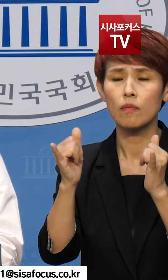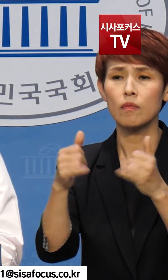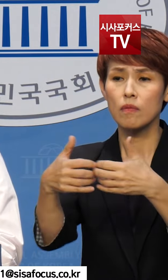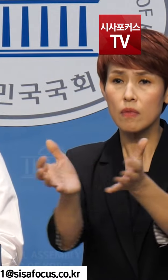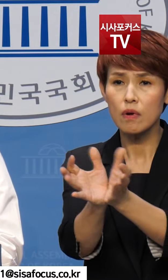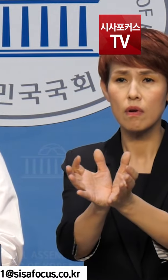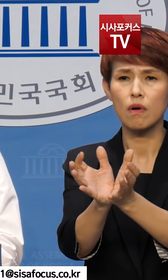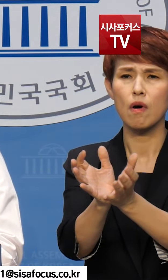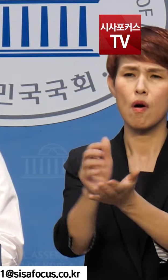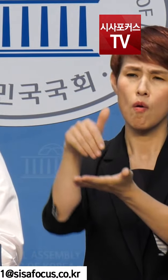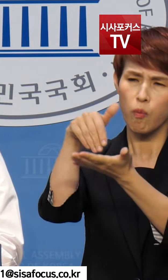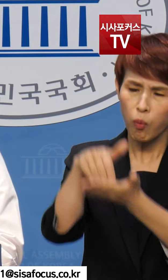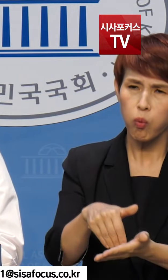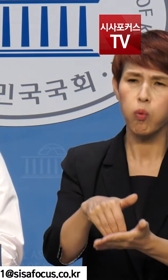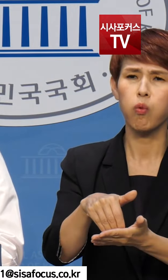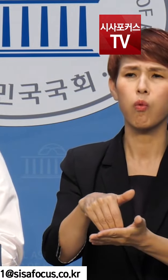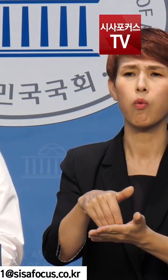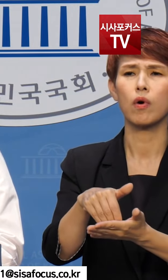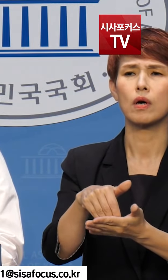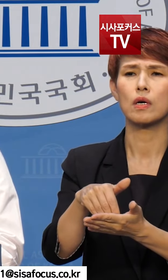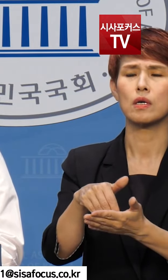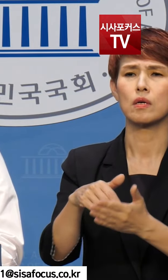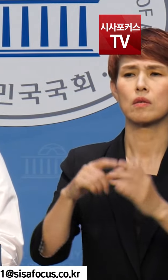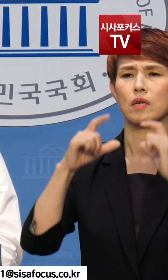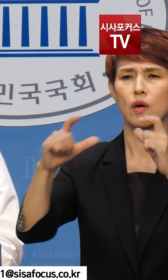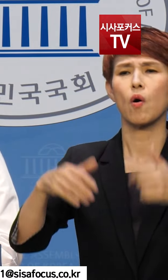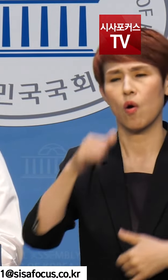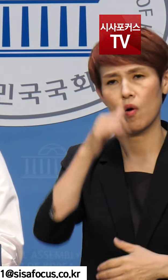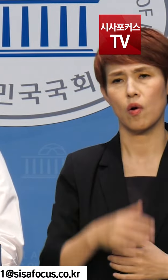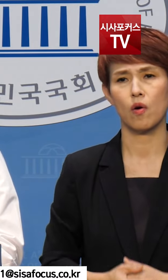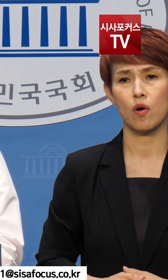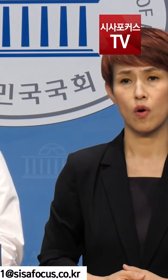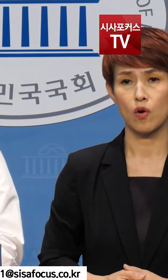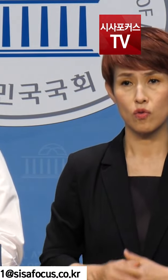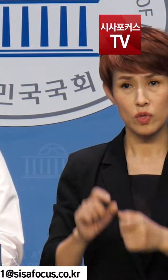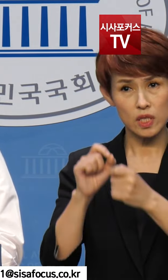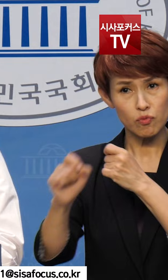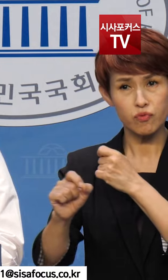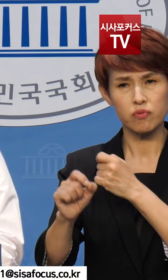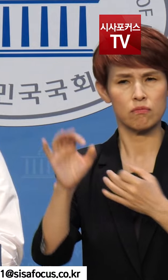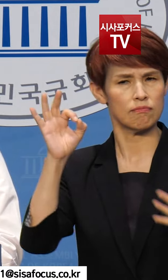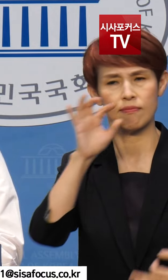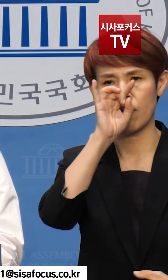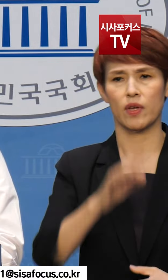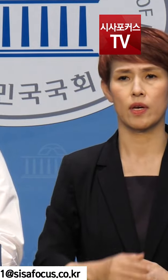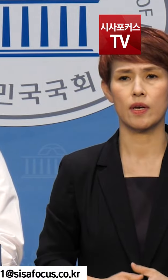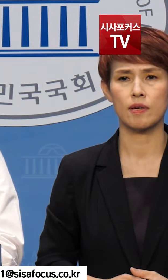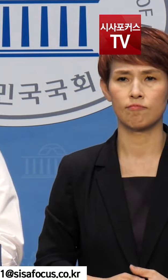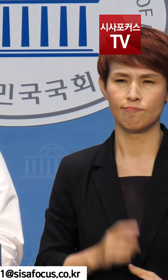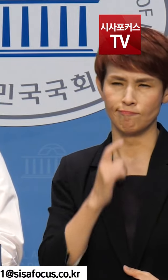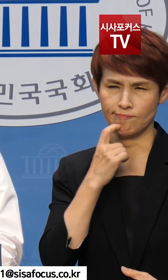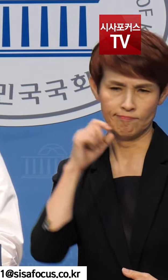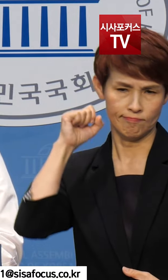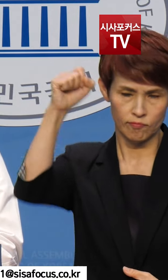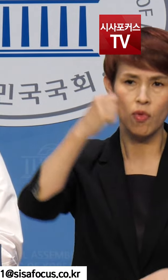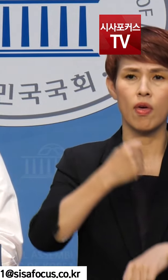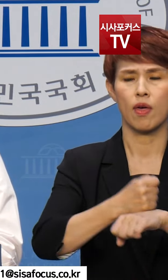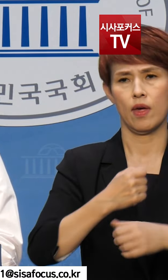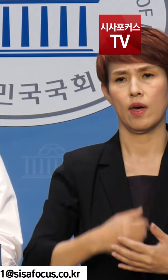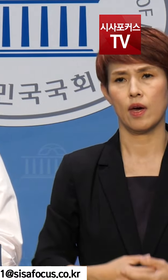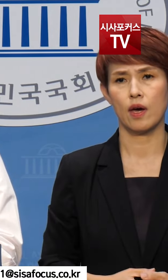중징계의 위협에 처하게 되었습니다. 우리 항우연 지부는 도저히 용납할 수가 없습니다. 우리는 끝까지 투쟁할 것입니다.